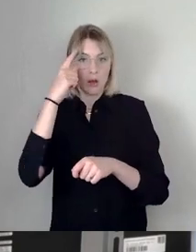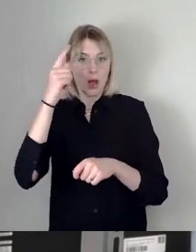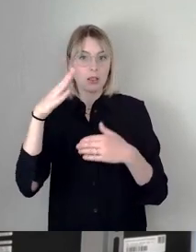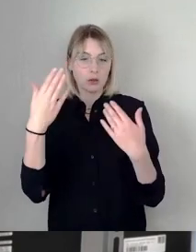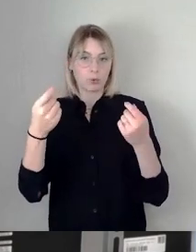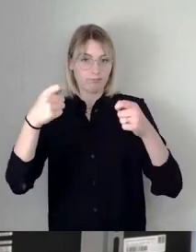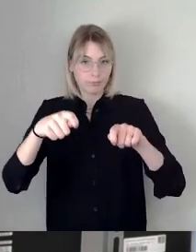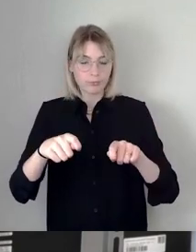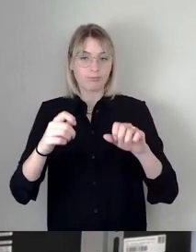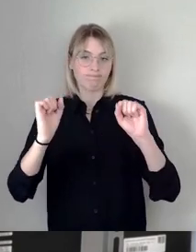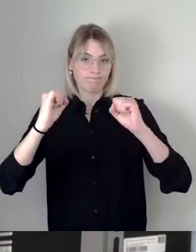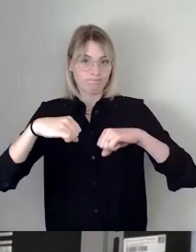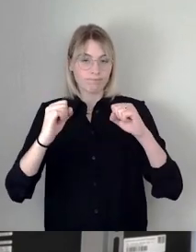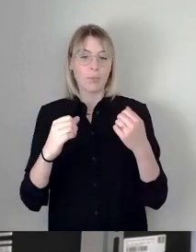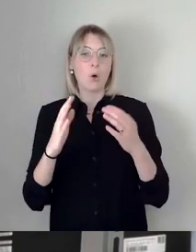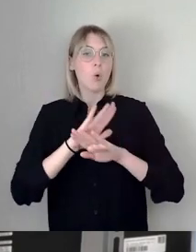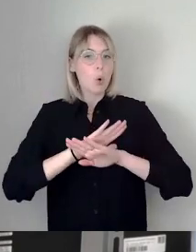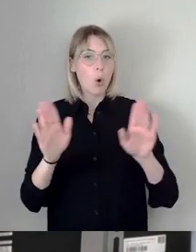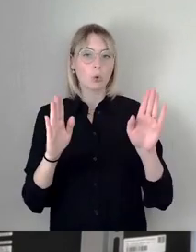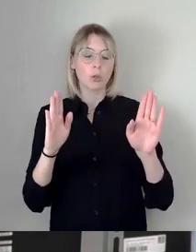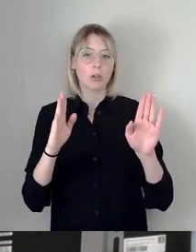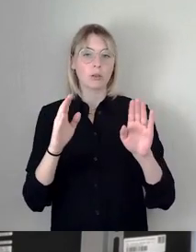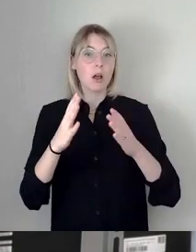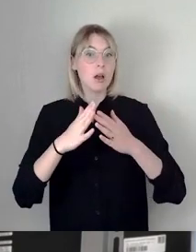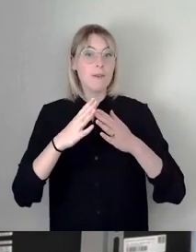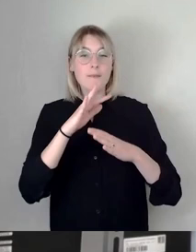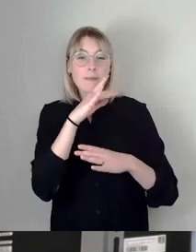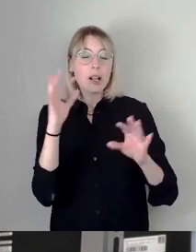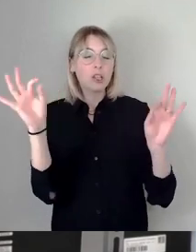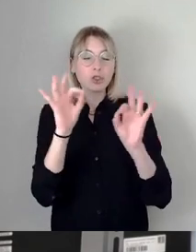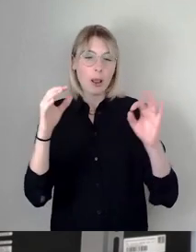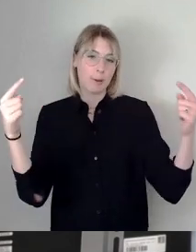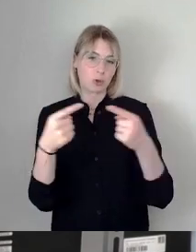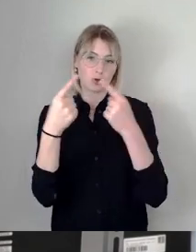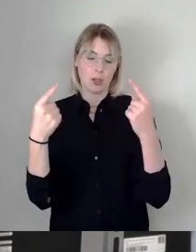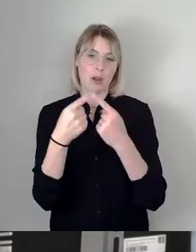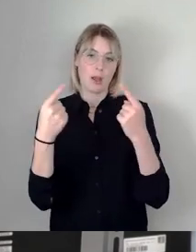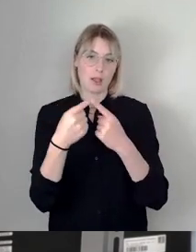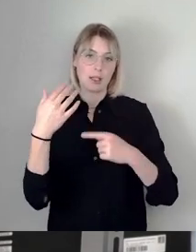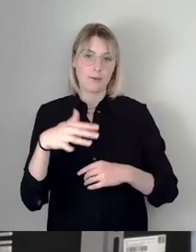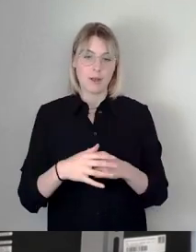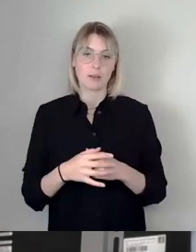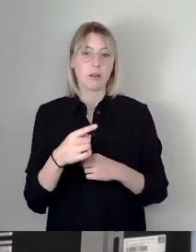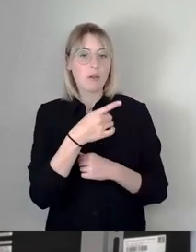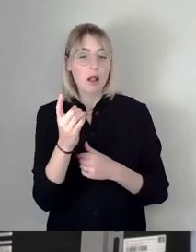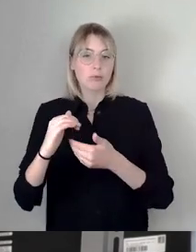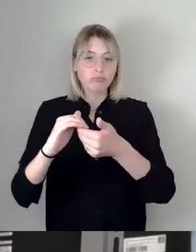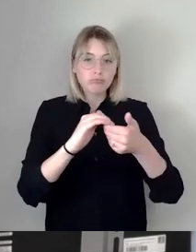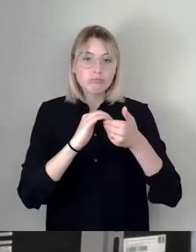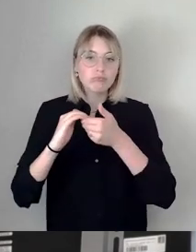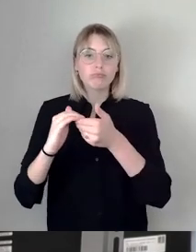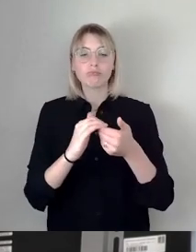große Konfrontationen gefällt worden. Insbesondere bei Vorlagen der Verwaltung gibt es ein konstruktives Zusammenspiel zwischen den